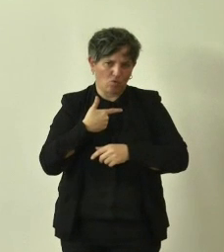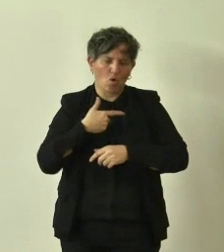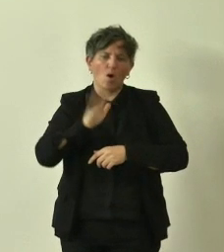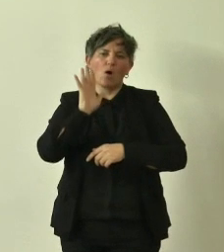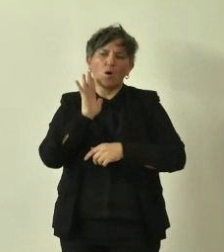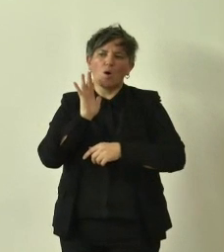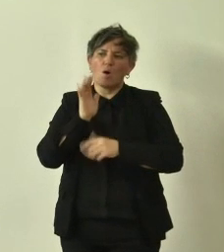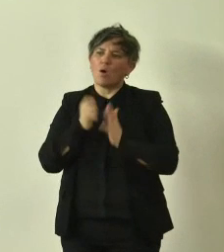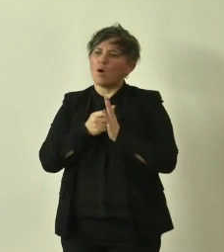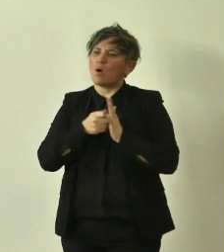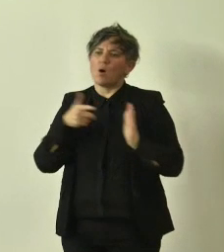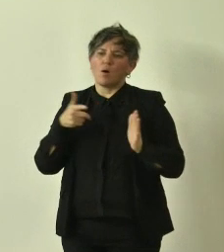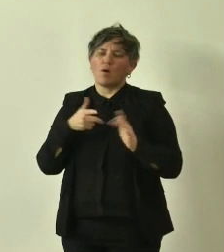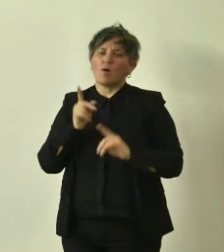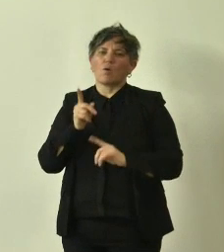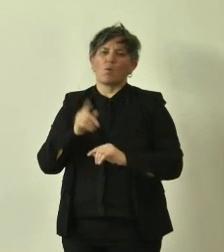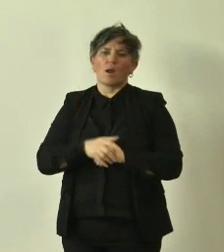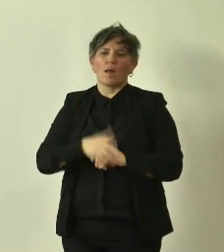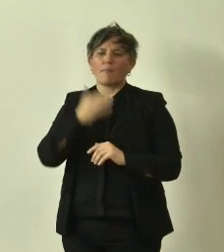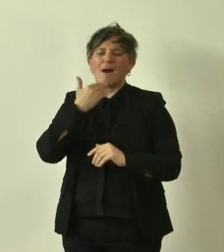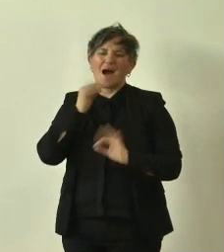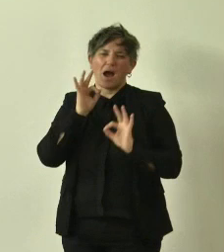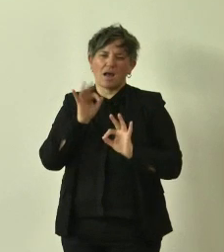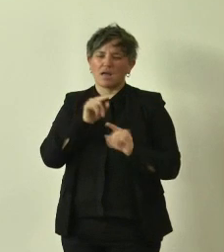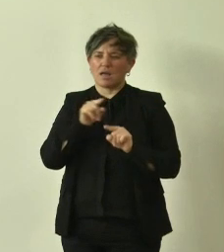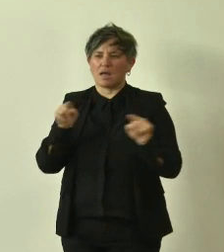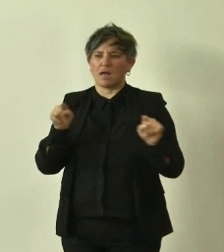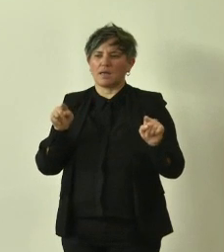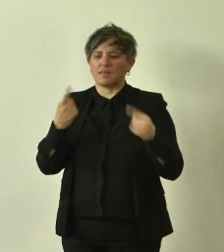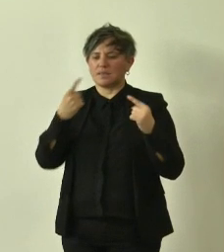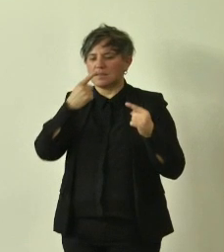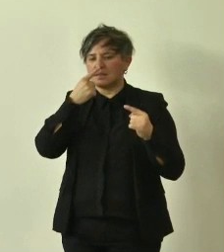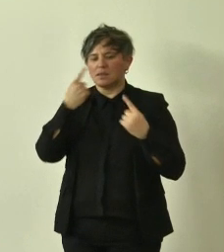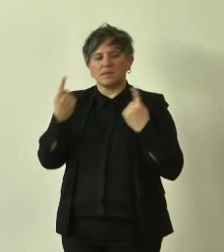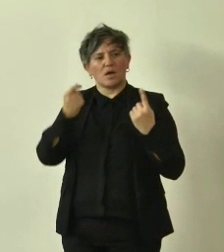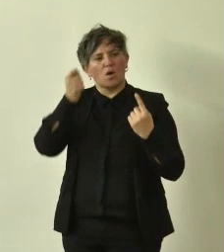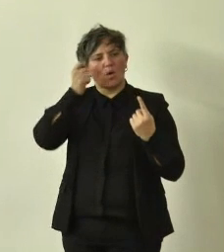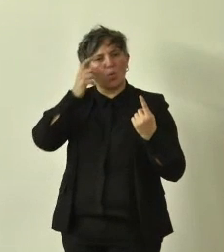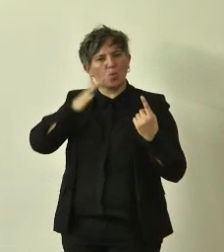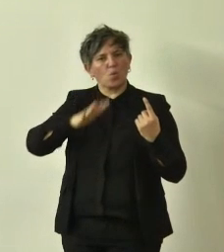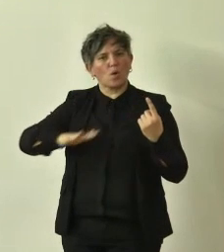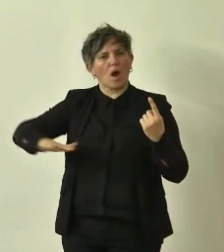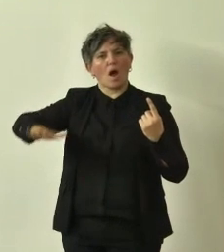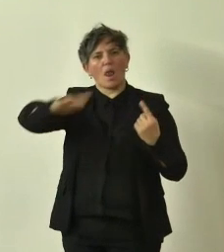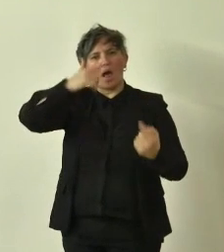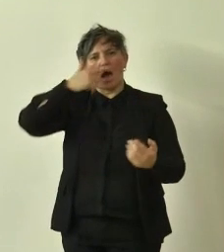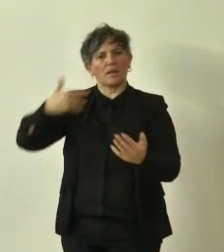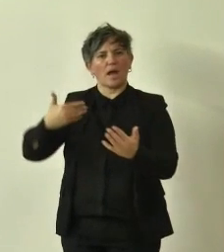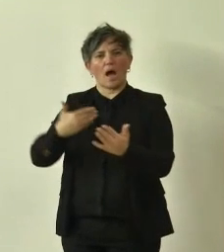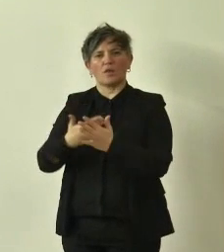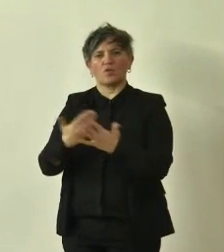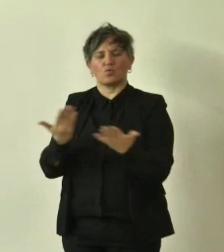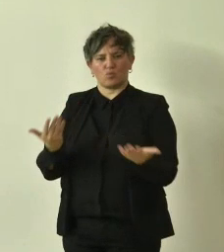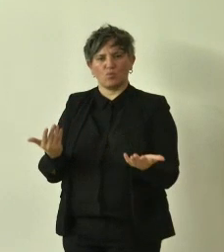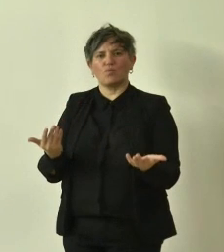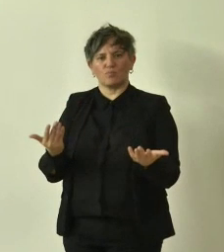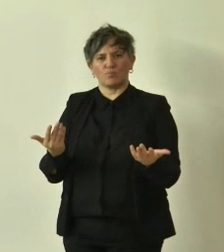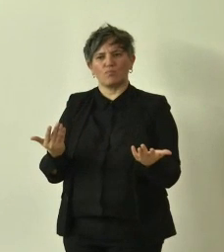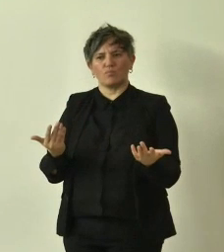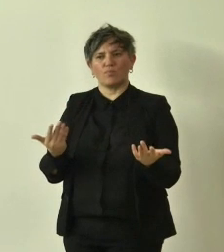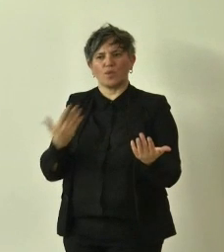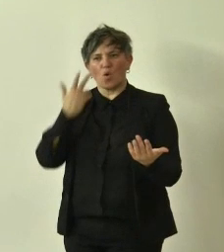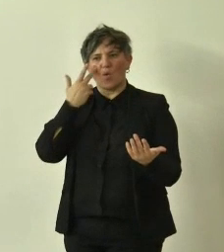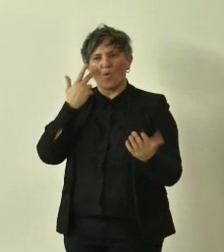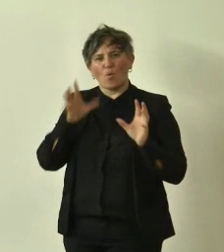proprio la dimensione culturale l'orizzonte culturale idoneo per poter approcciarci all'albero intendo come comunità